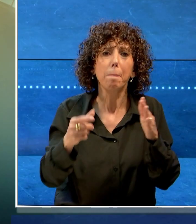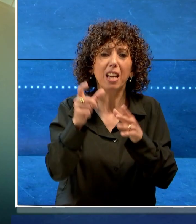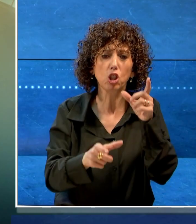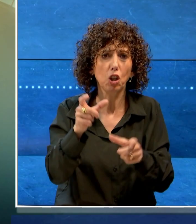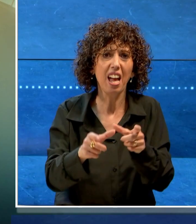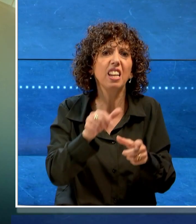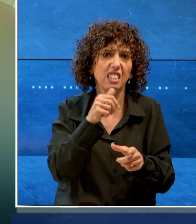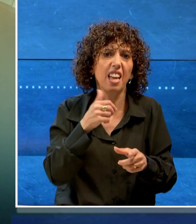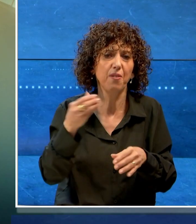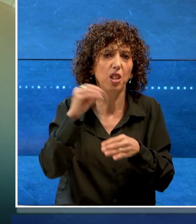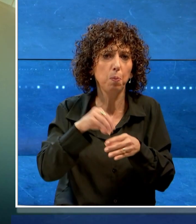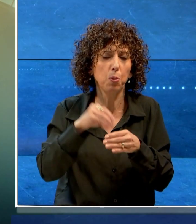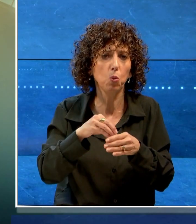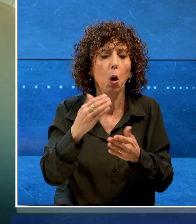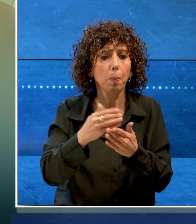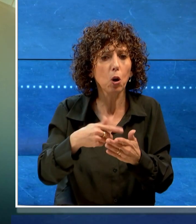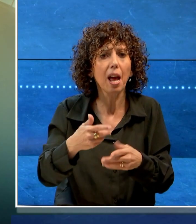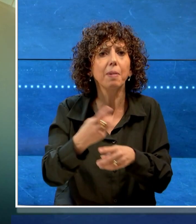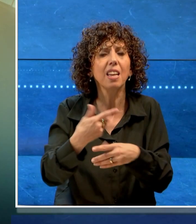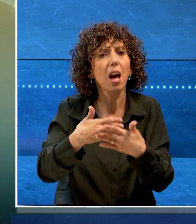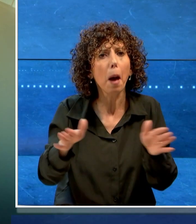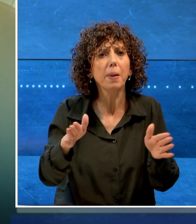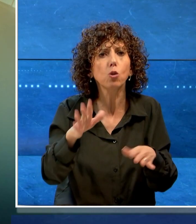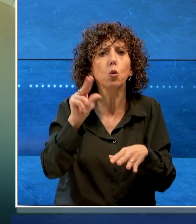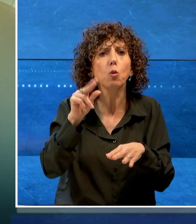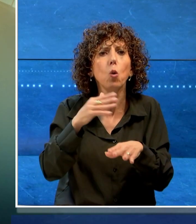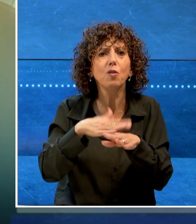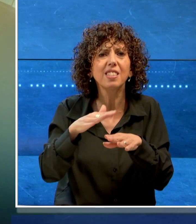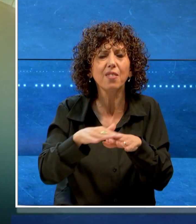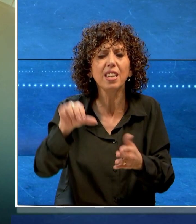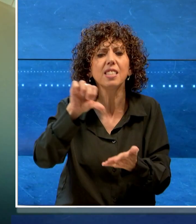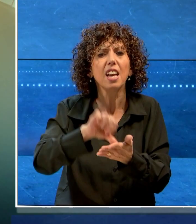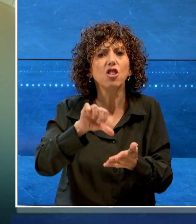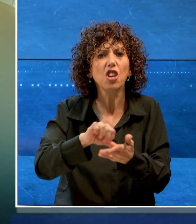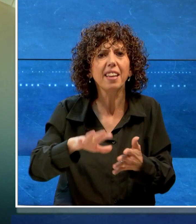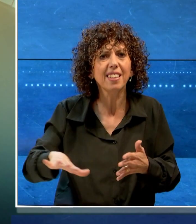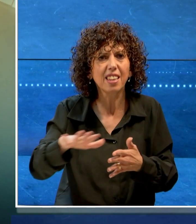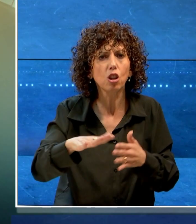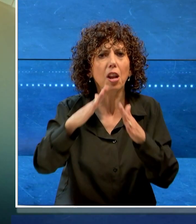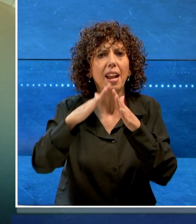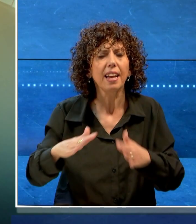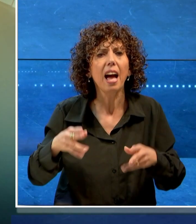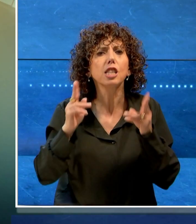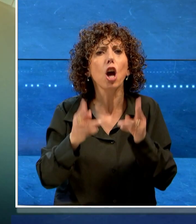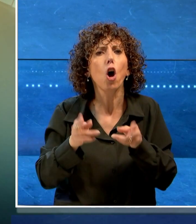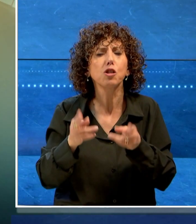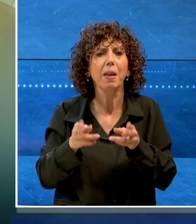tanto più che in programma l'apertura dei nuovi servizi, centri territoriali, case e ospedali.